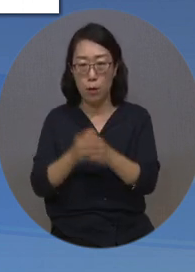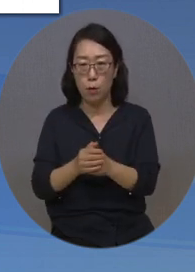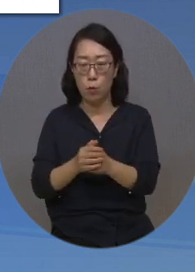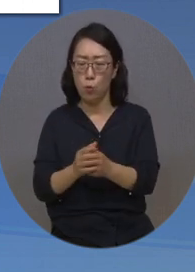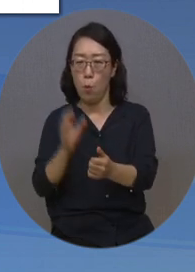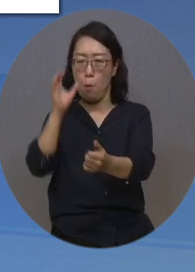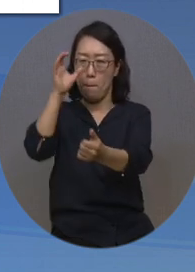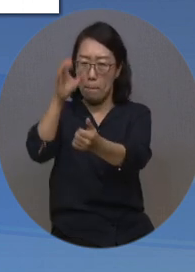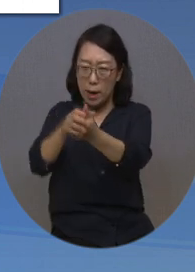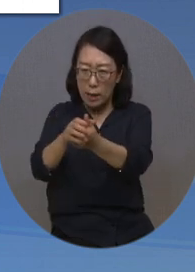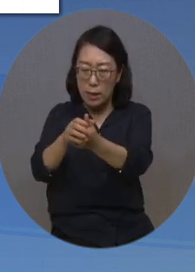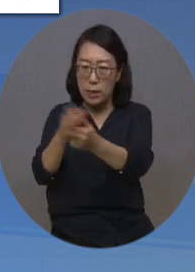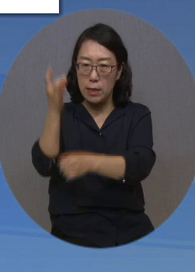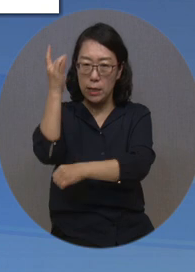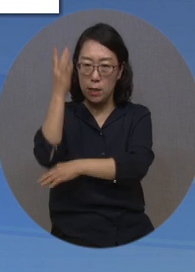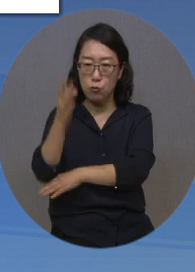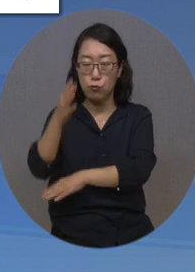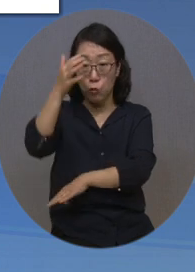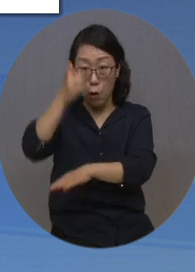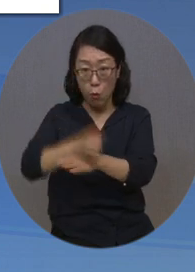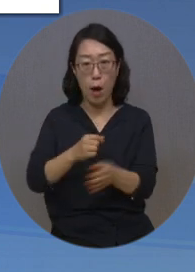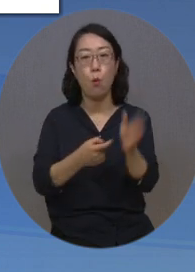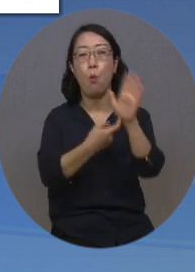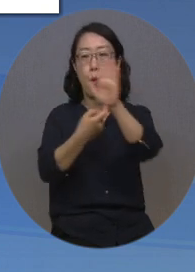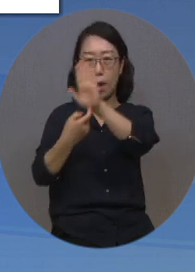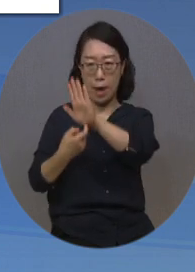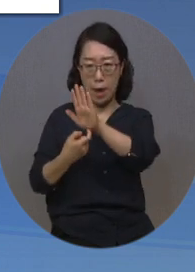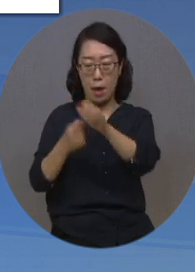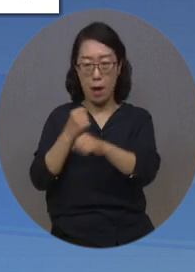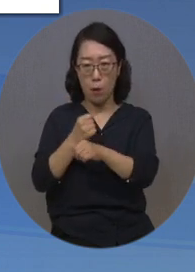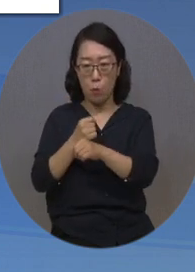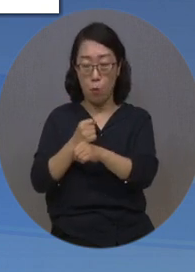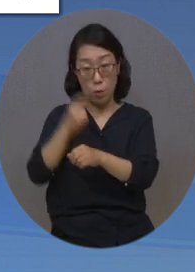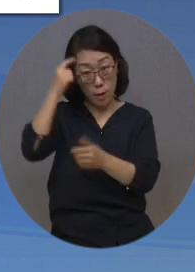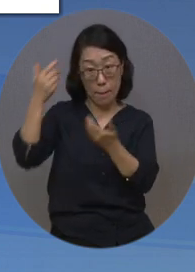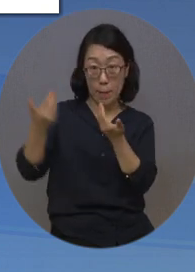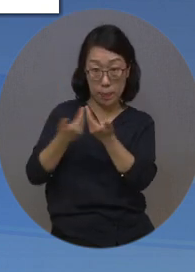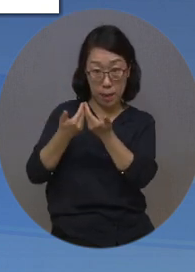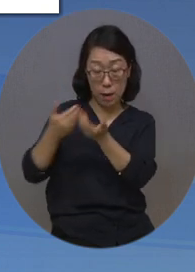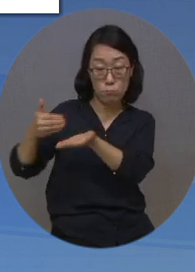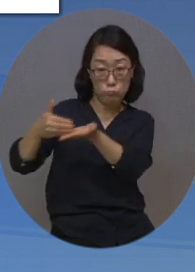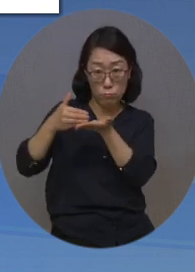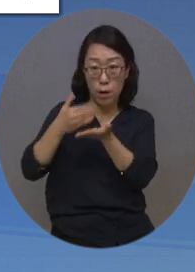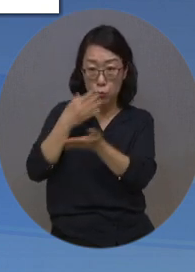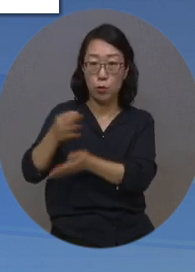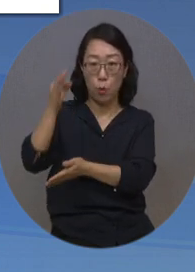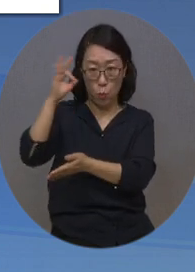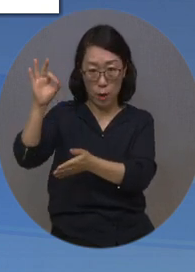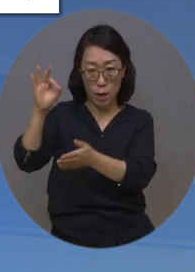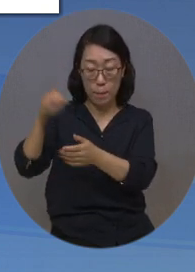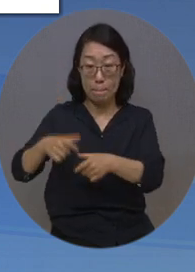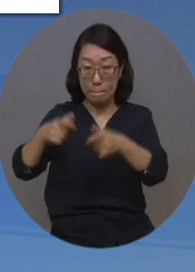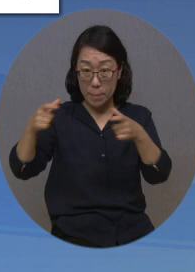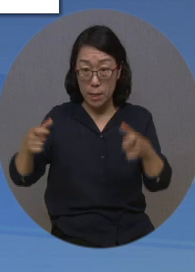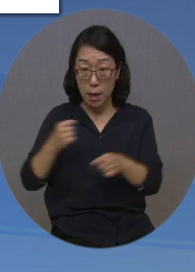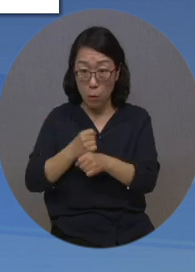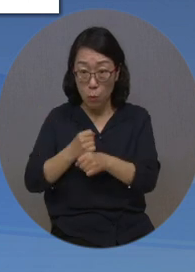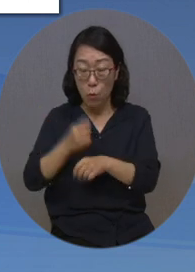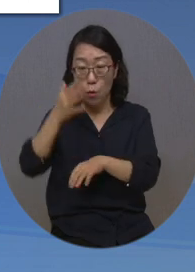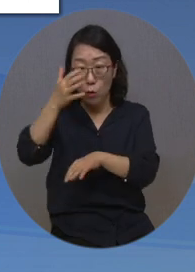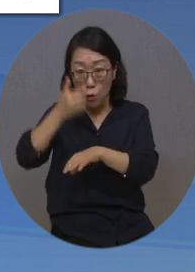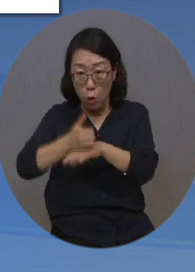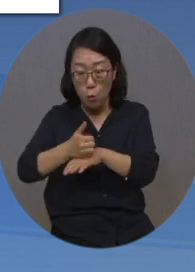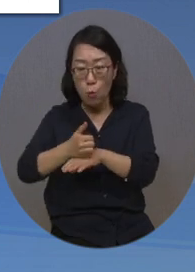심사기준과 결과를 공개하고 이의신청 절차를 마련하도록 했으며 재계약 횟수를 제한하고 그 이후는